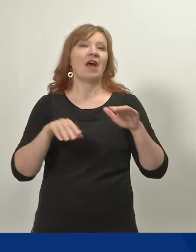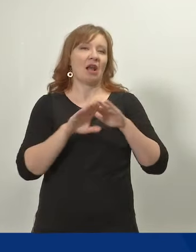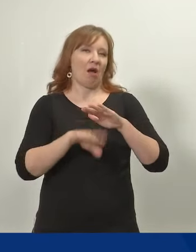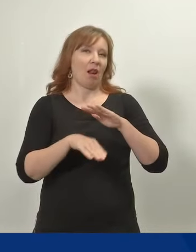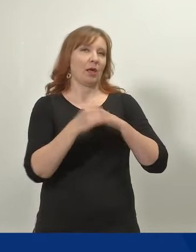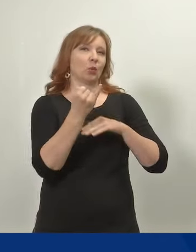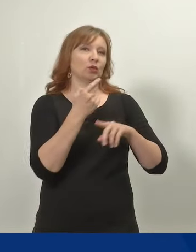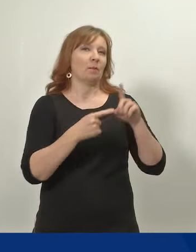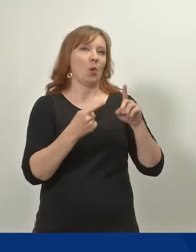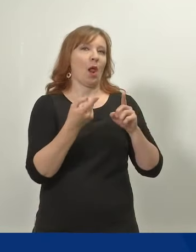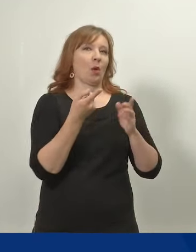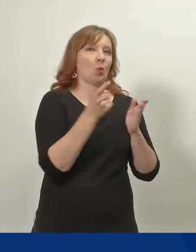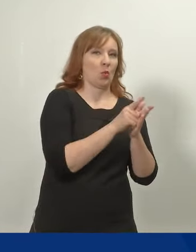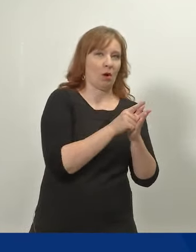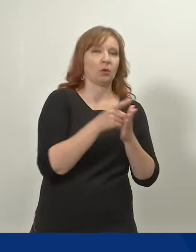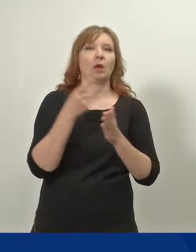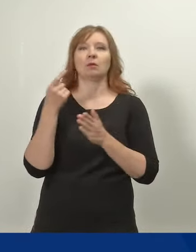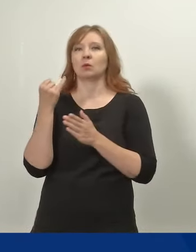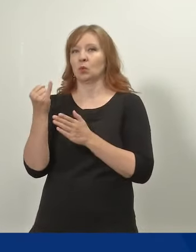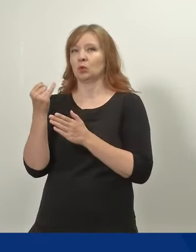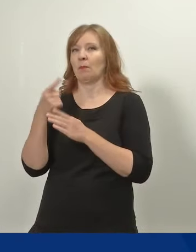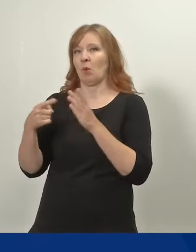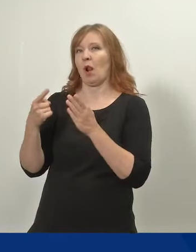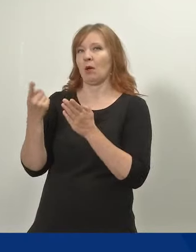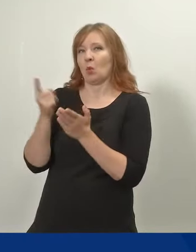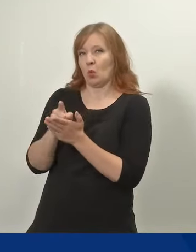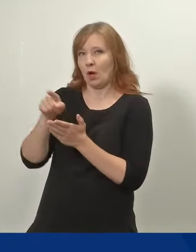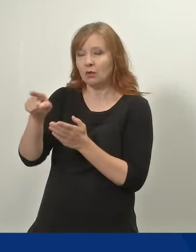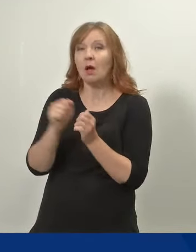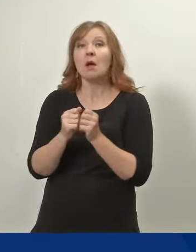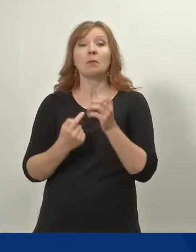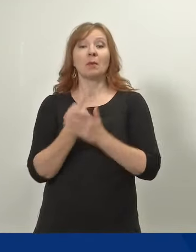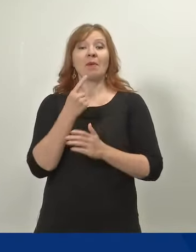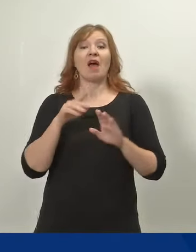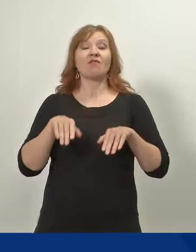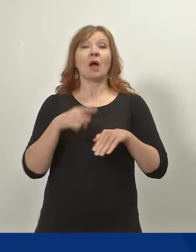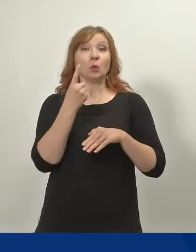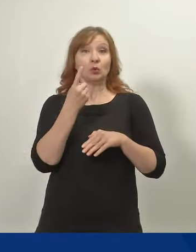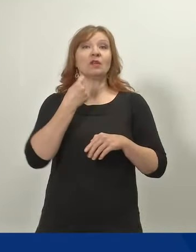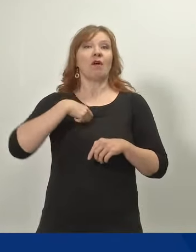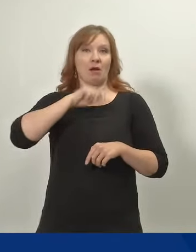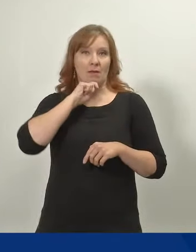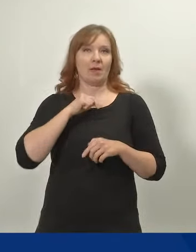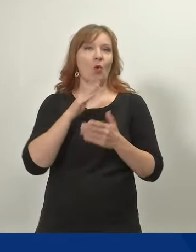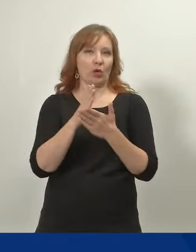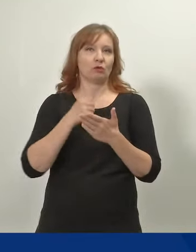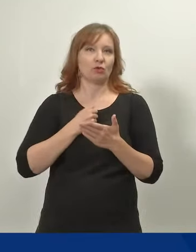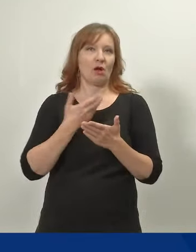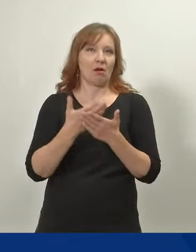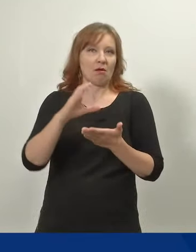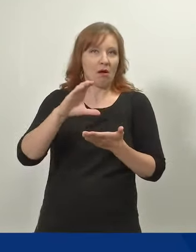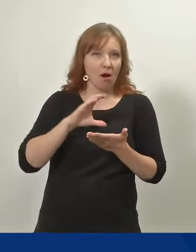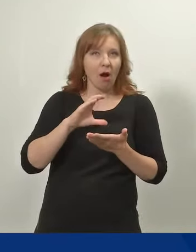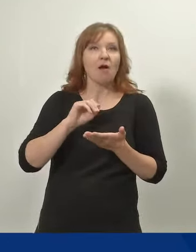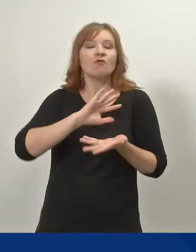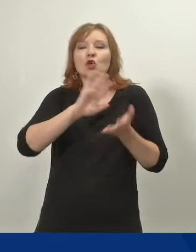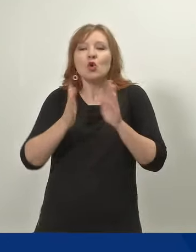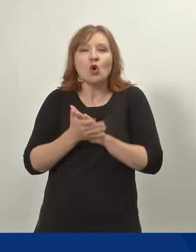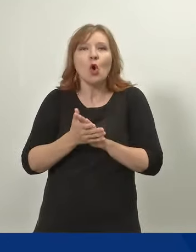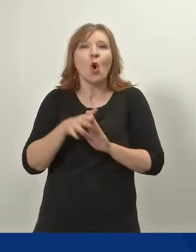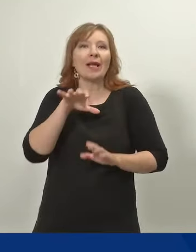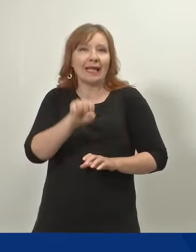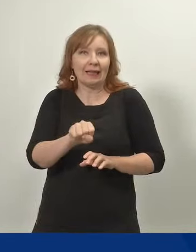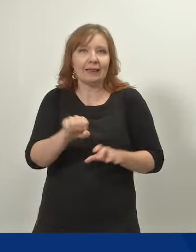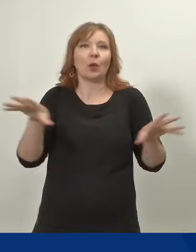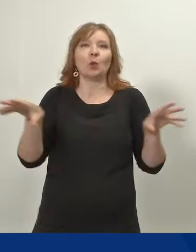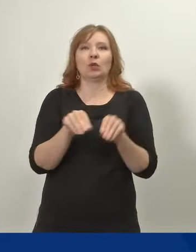Jos taas lapsella on vain yksi vanhempainrahaa oikeutettu vanhempi, voi hän käyttää koko lapsikohtaisin kiintiön